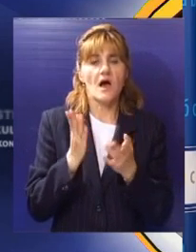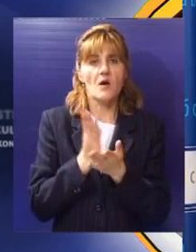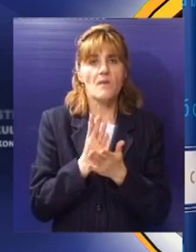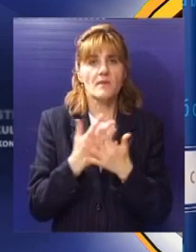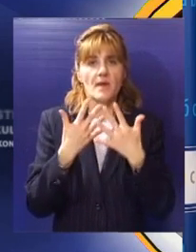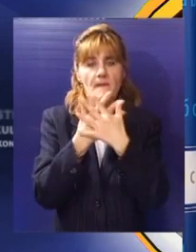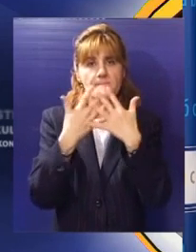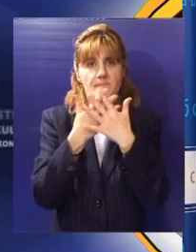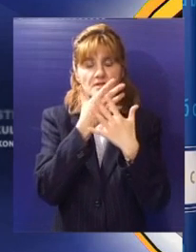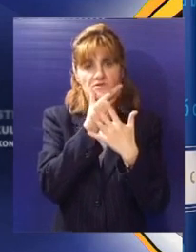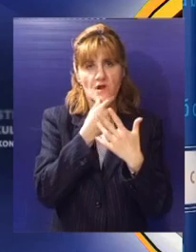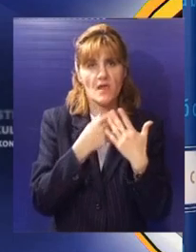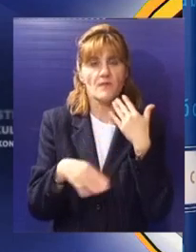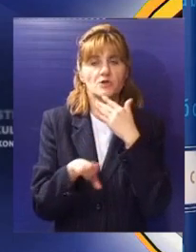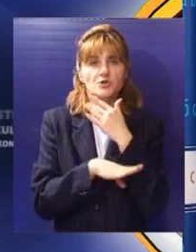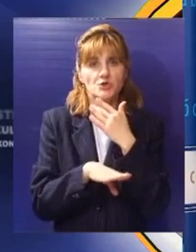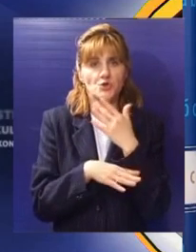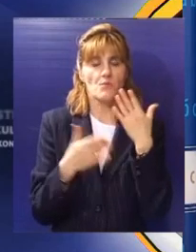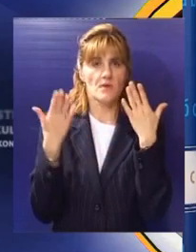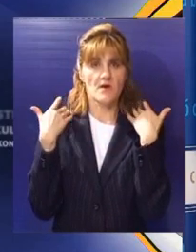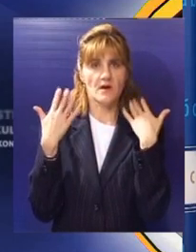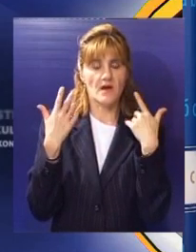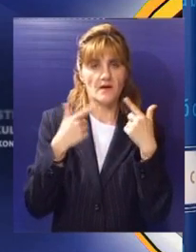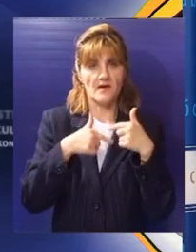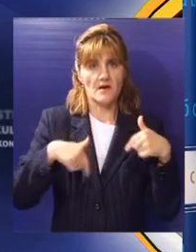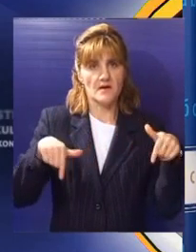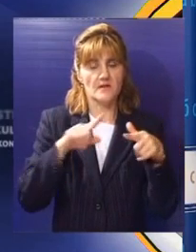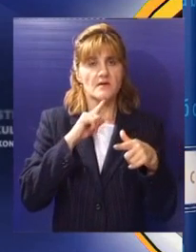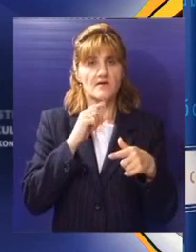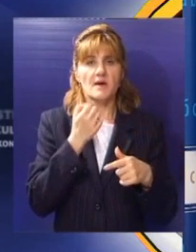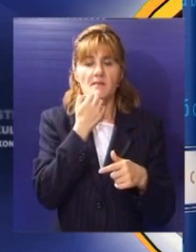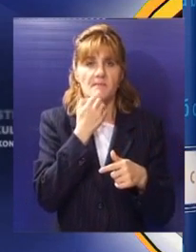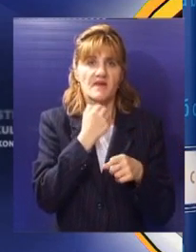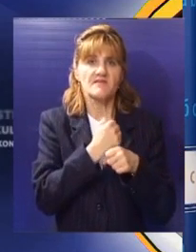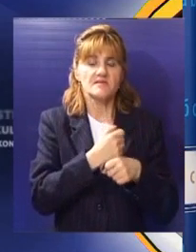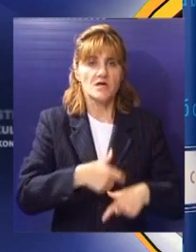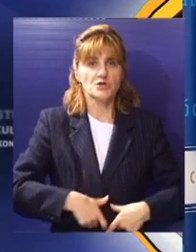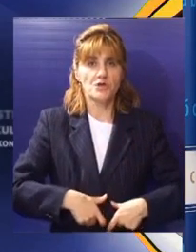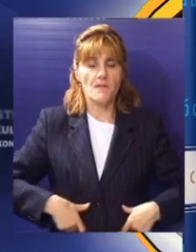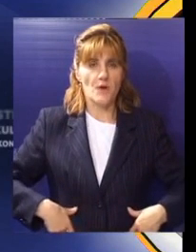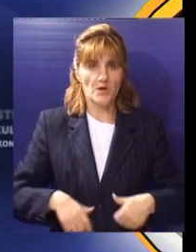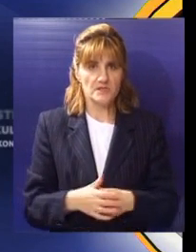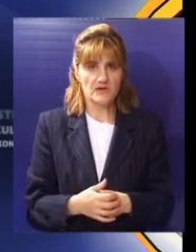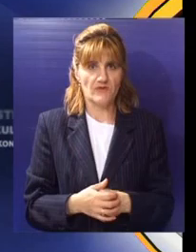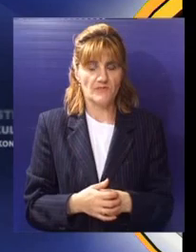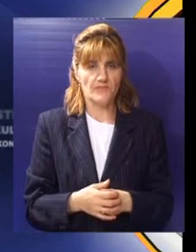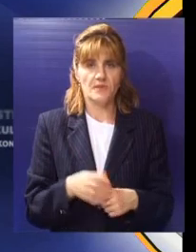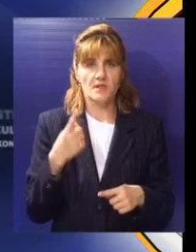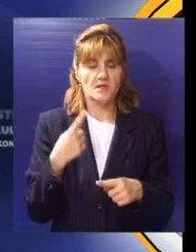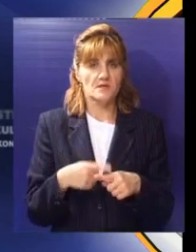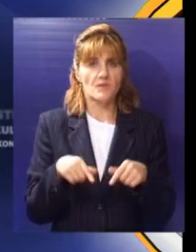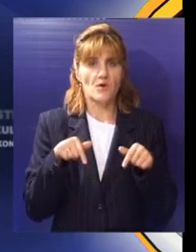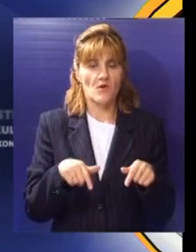sistem uličnog zelenila, šumskog zelenila, rekreacijonih celina i poljoprivrednih zaštitnih poseva. povodom dana